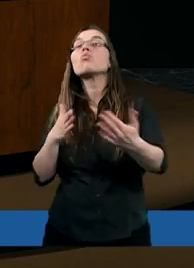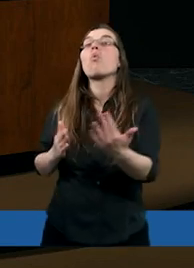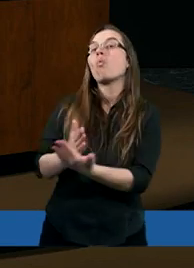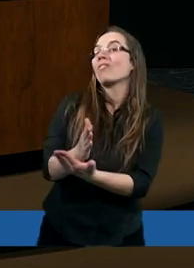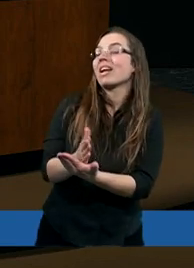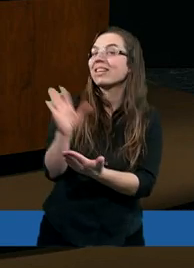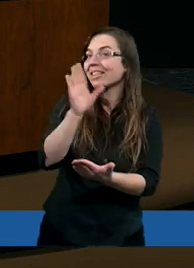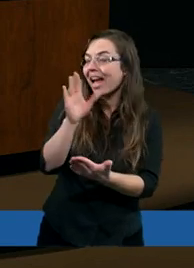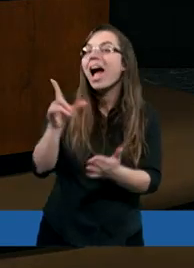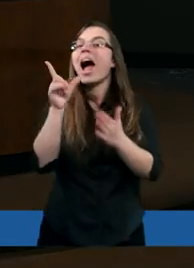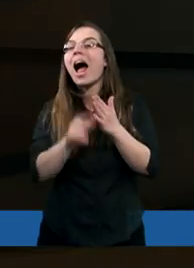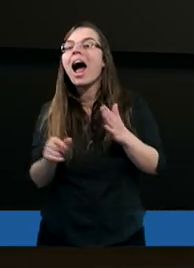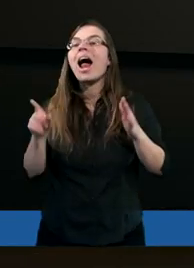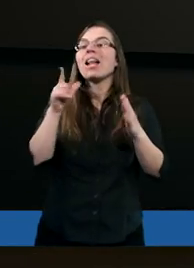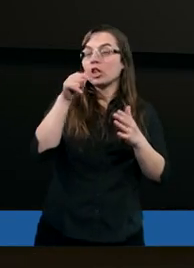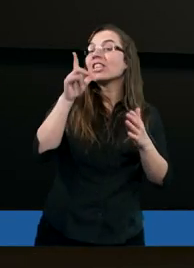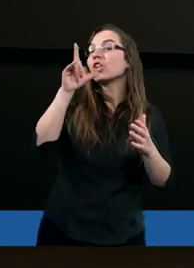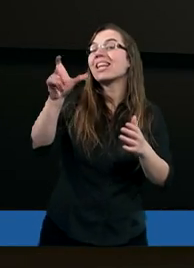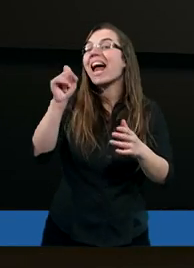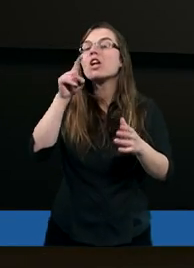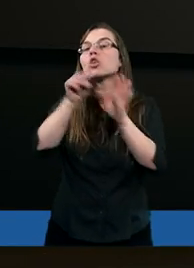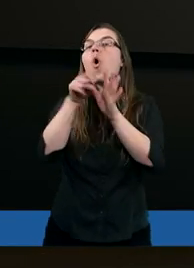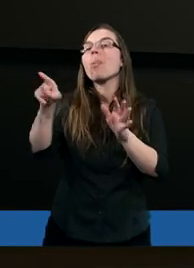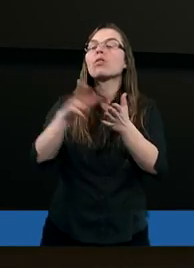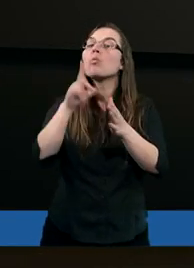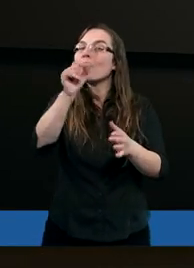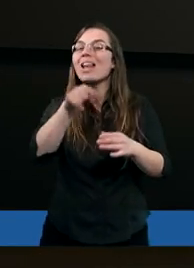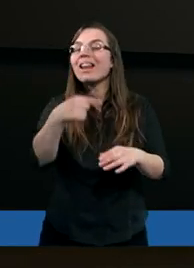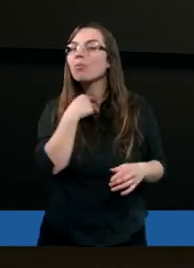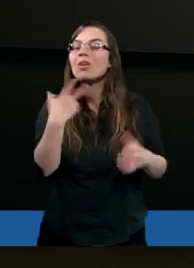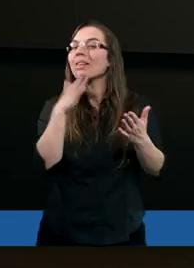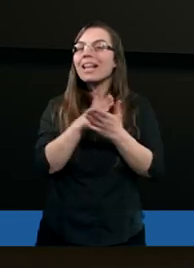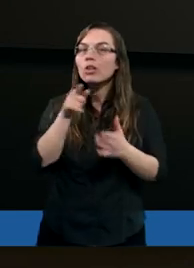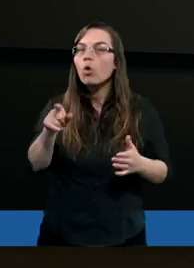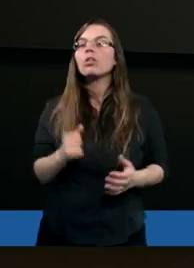uwierzyli, ale poszli już za tym głosem. I teraz